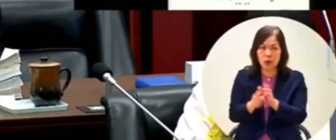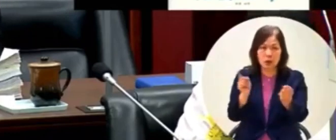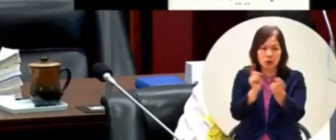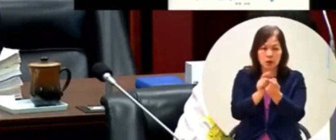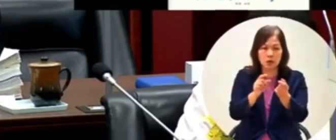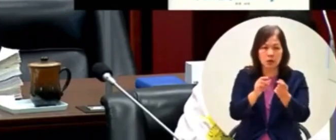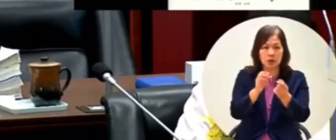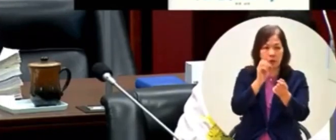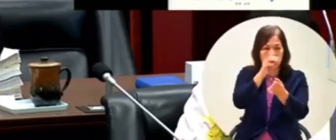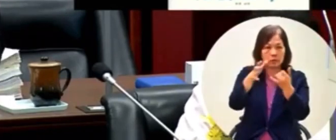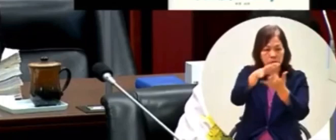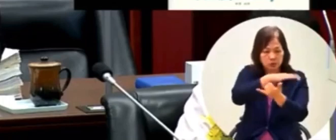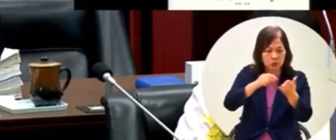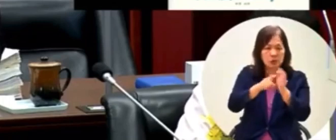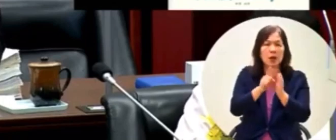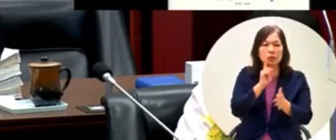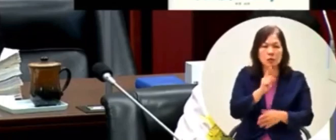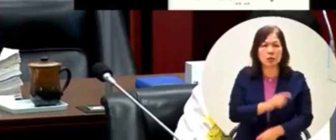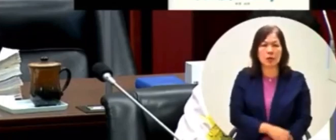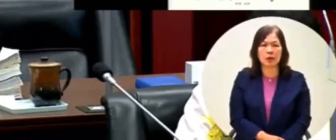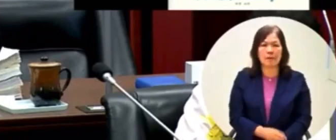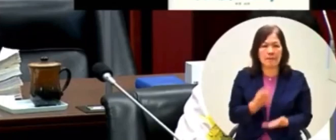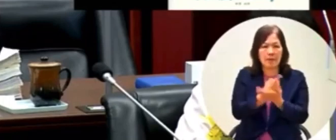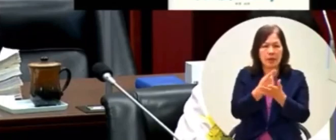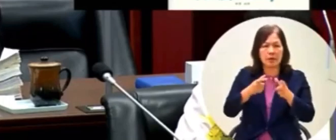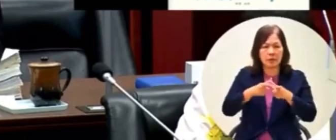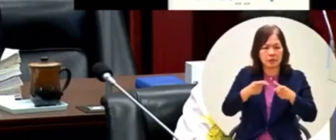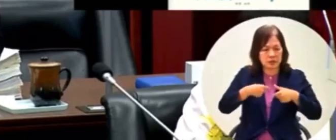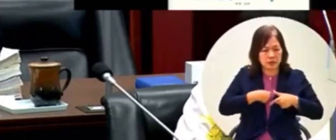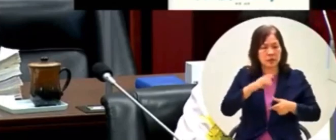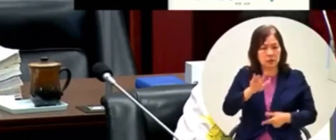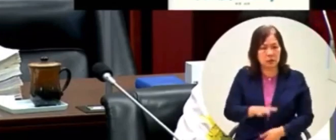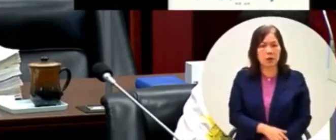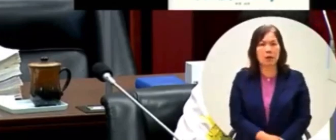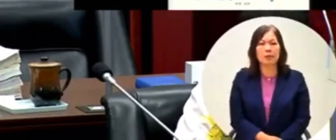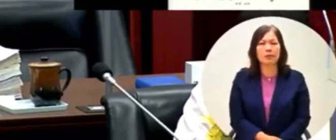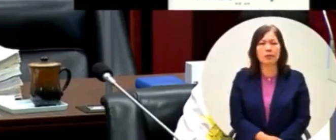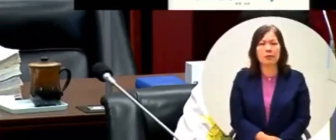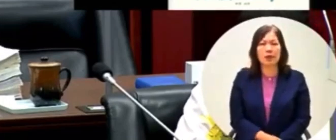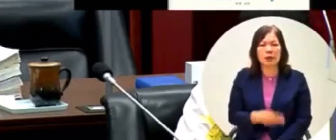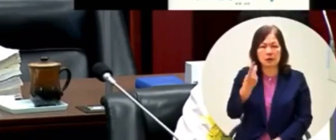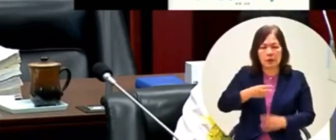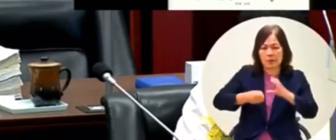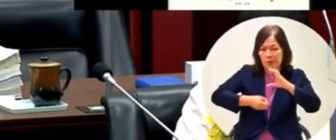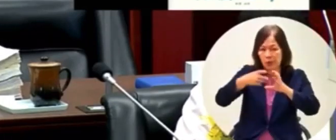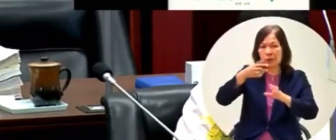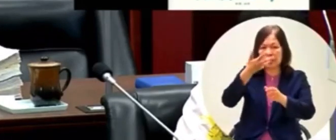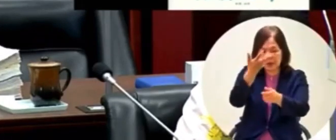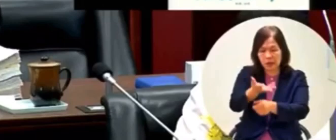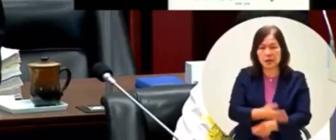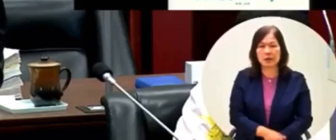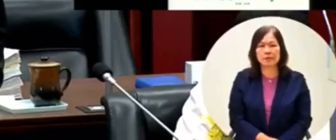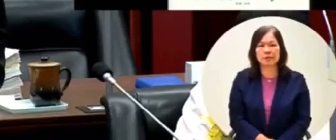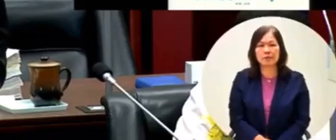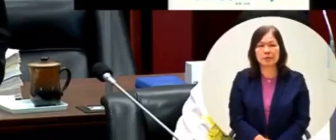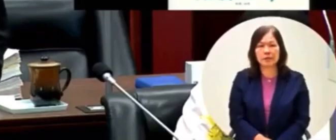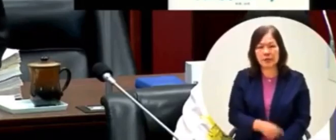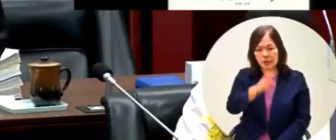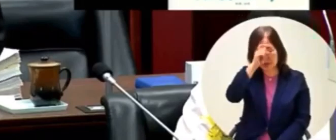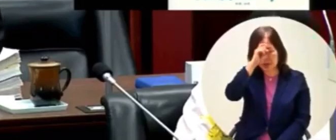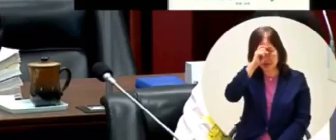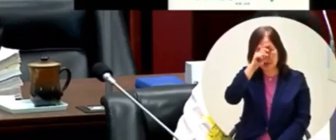講的那一句話大家放在心裡我等一下再播一次那句話我們也希望你拿出